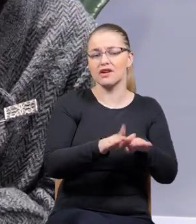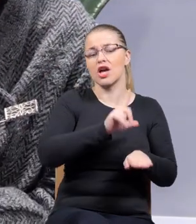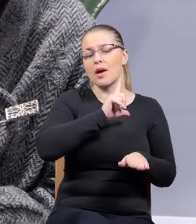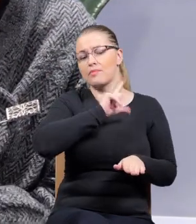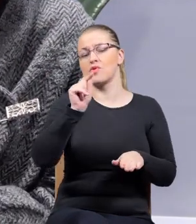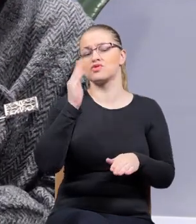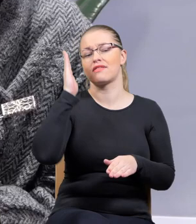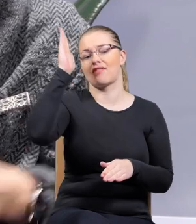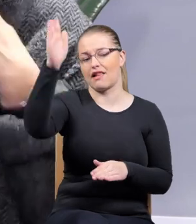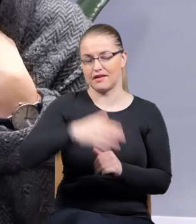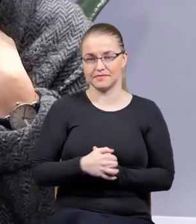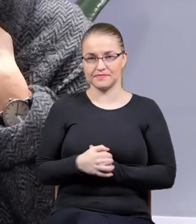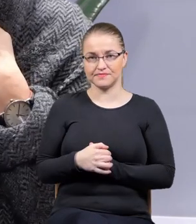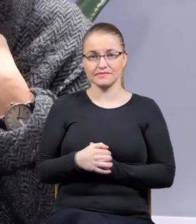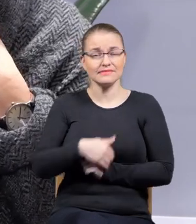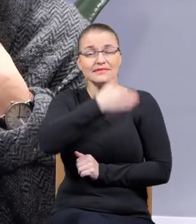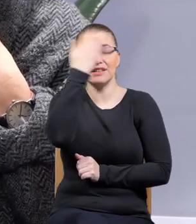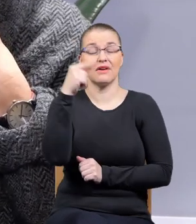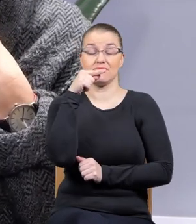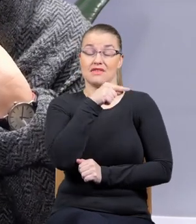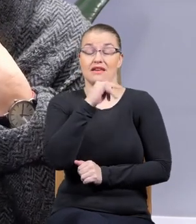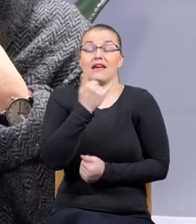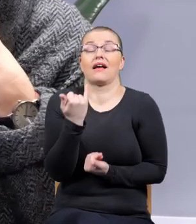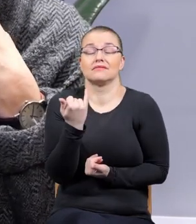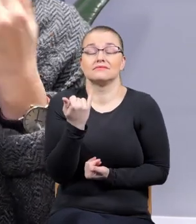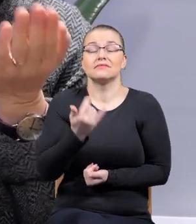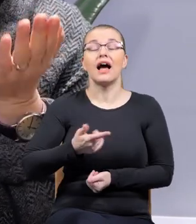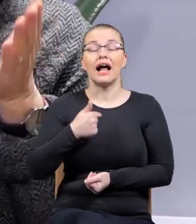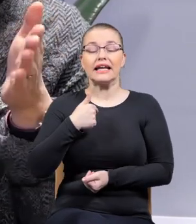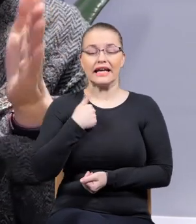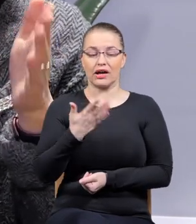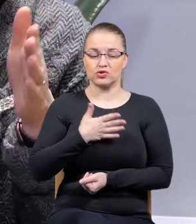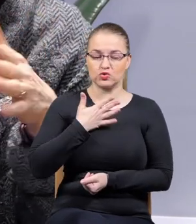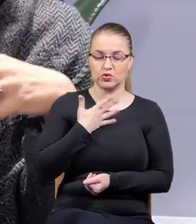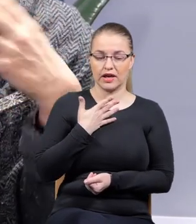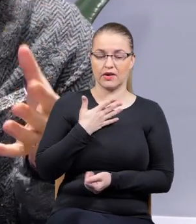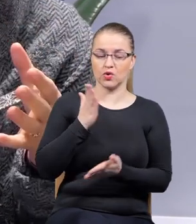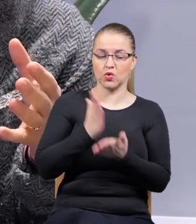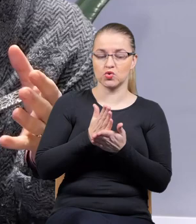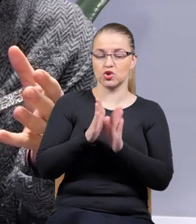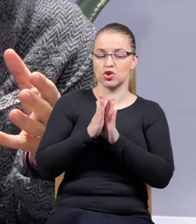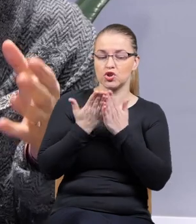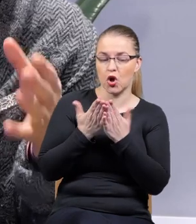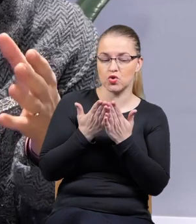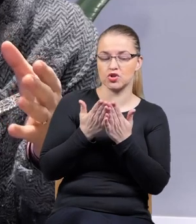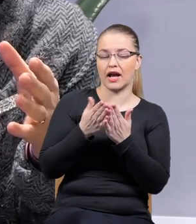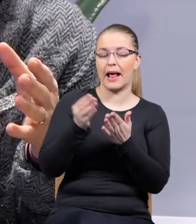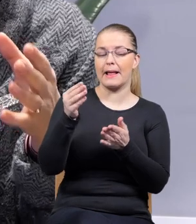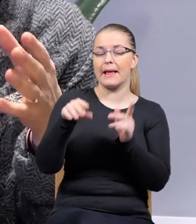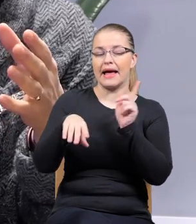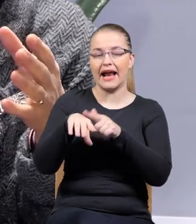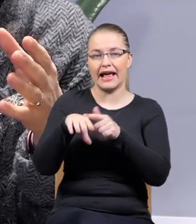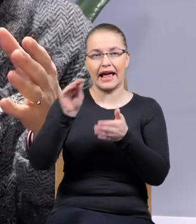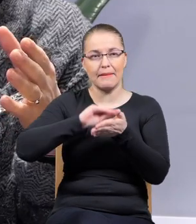dalej. Zresztą ja nie wiem jak Ty, ale coś się dzieje takiego, kiedy się już oddaje rękopis do wydawcy,